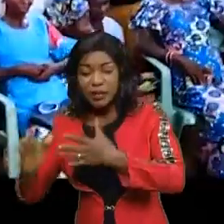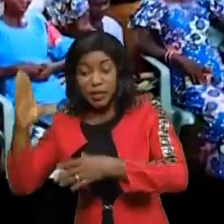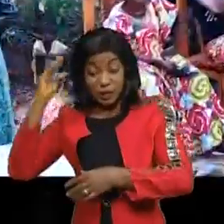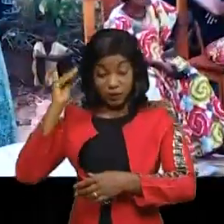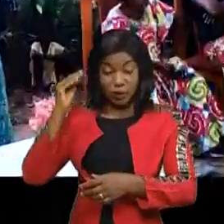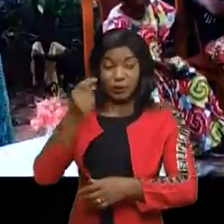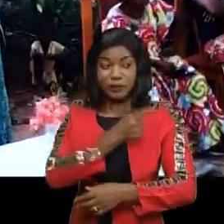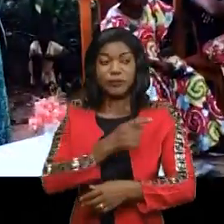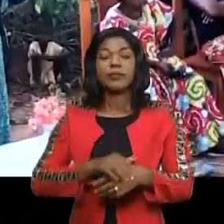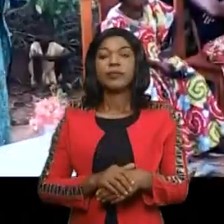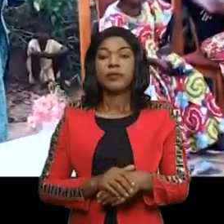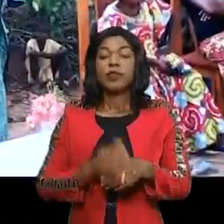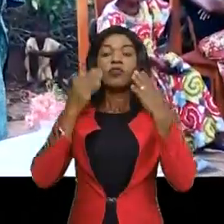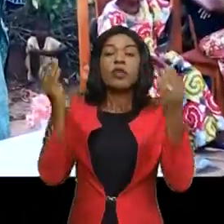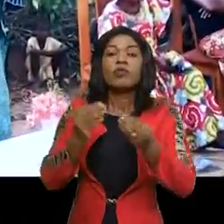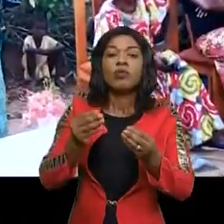soeurs.